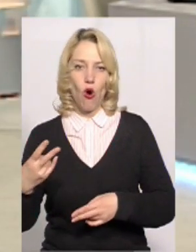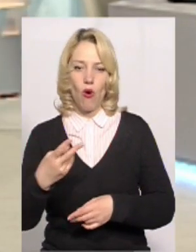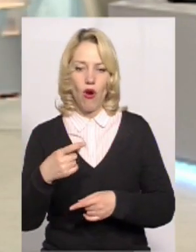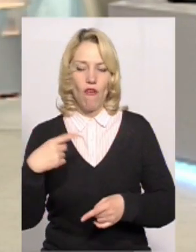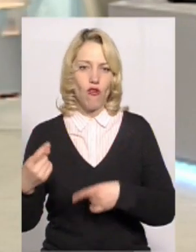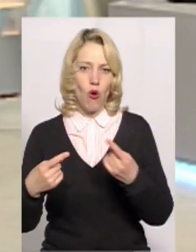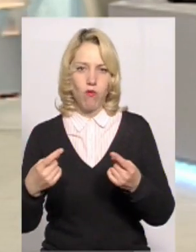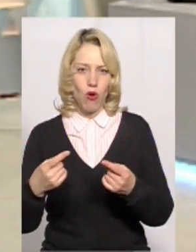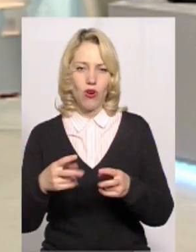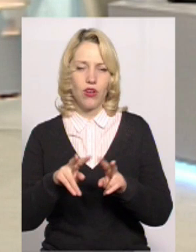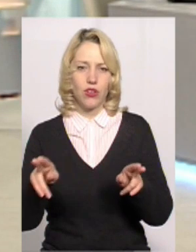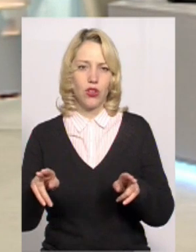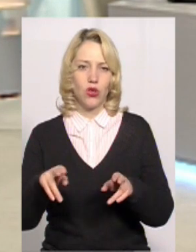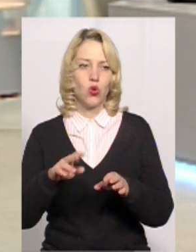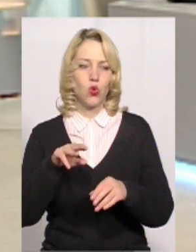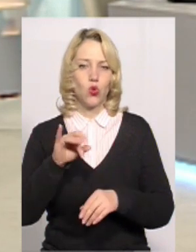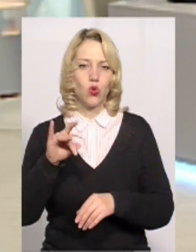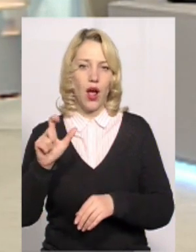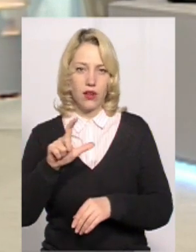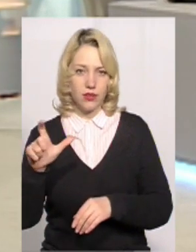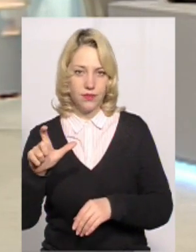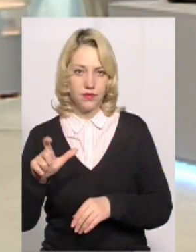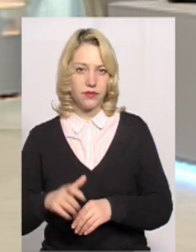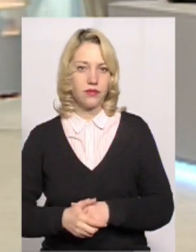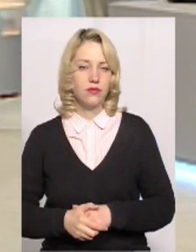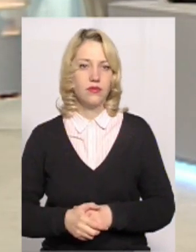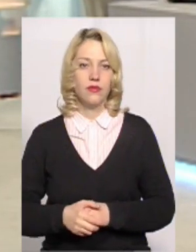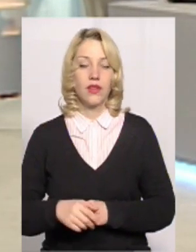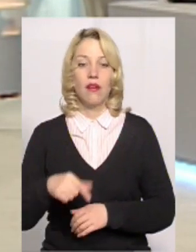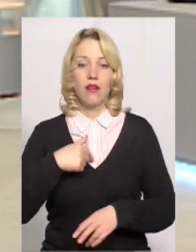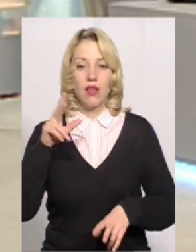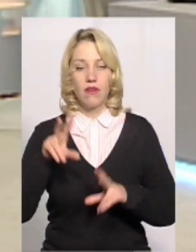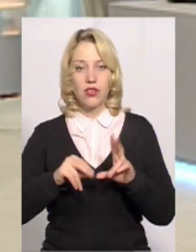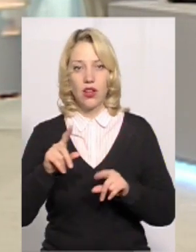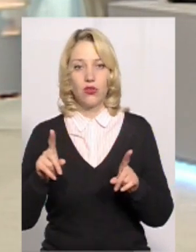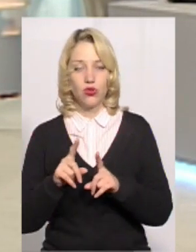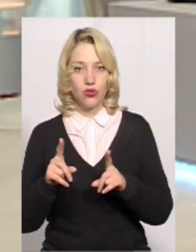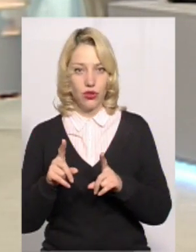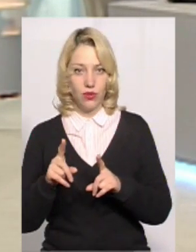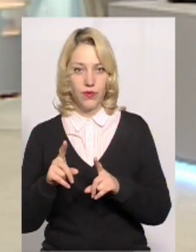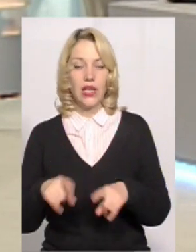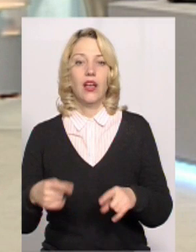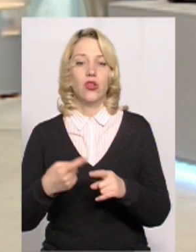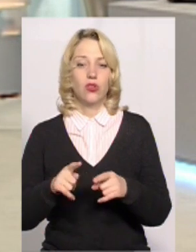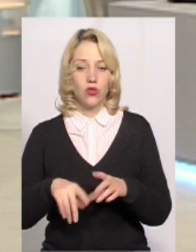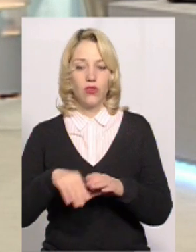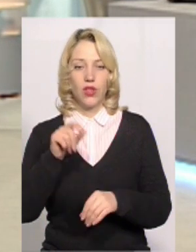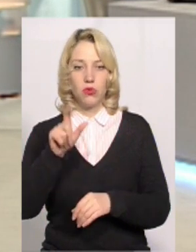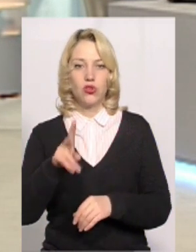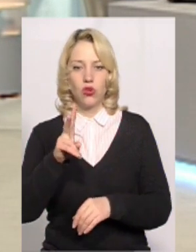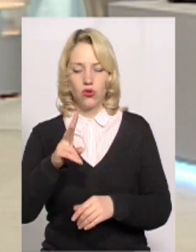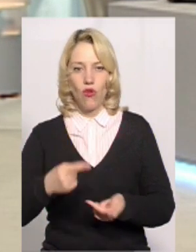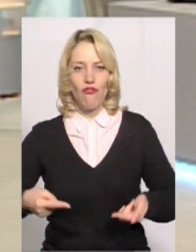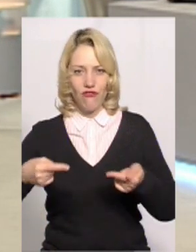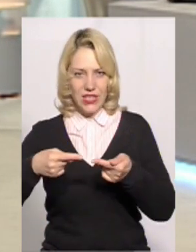турах. Про що свідчить? Як вважаєте, пане Микола? Ну, я вважаю, що той виборець, котрий